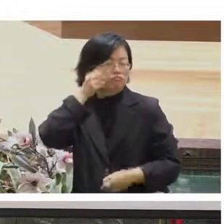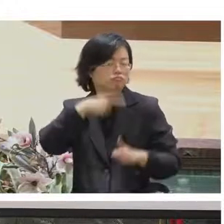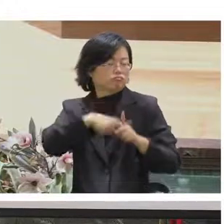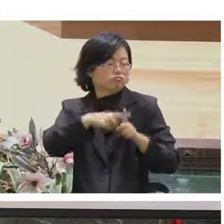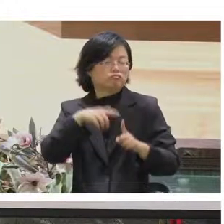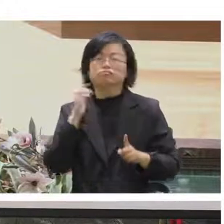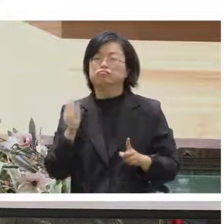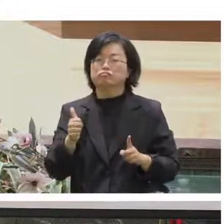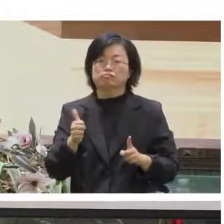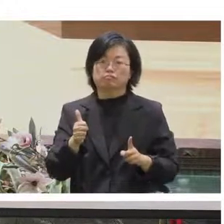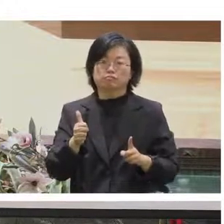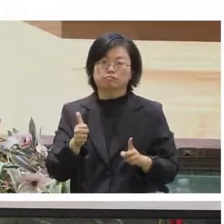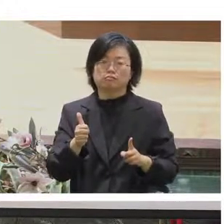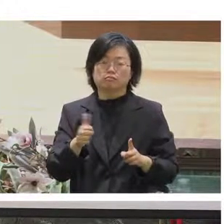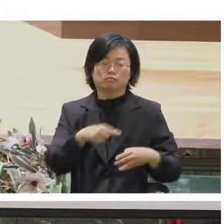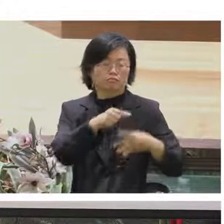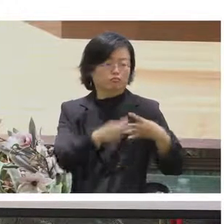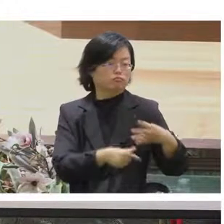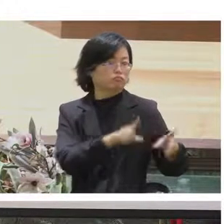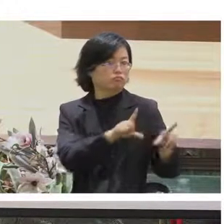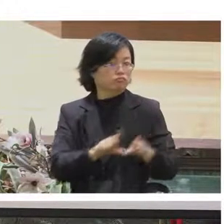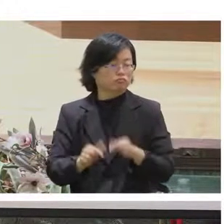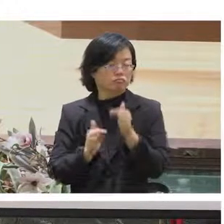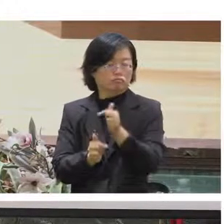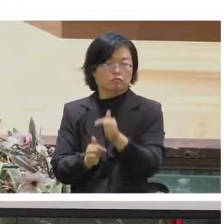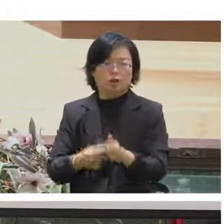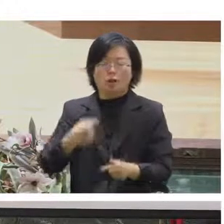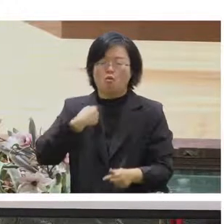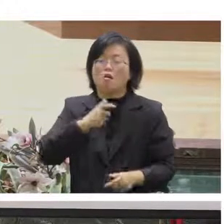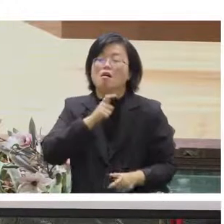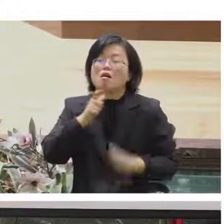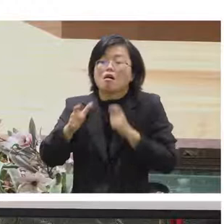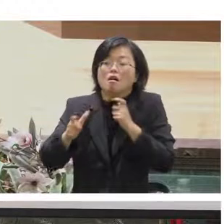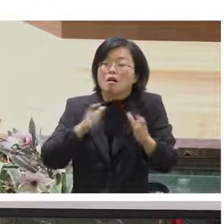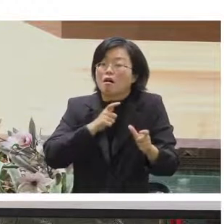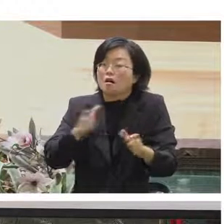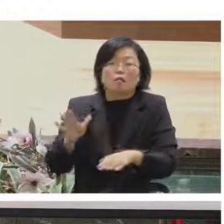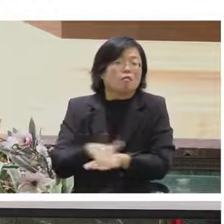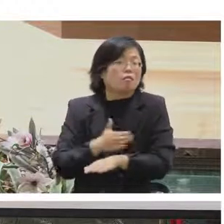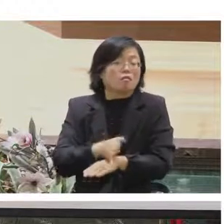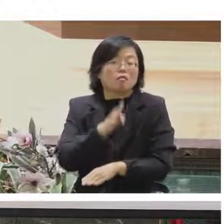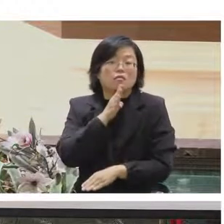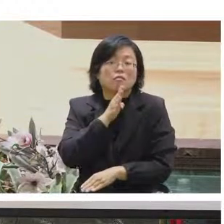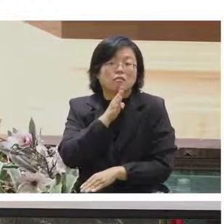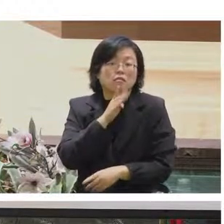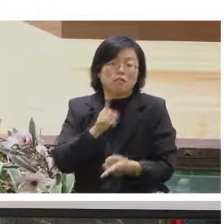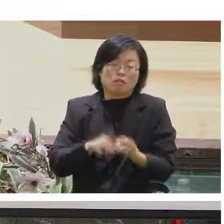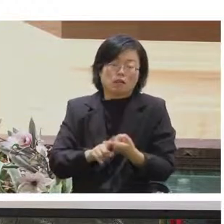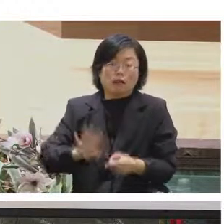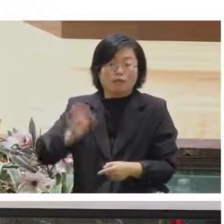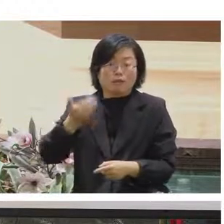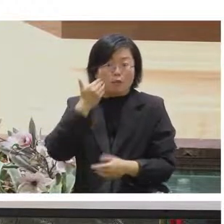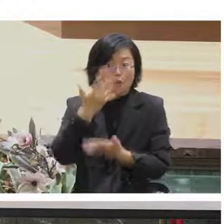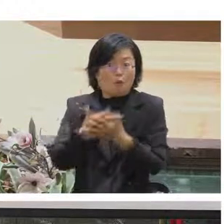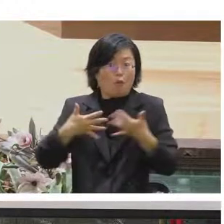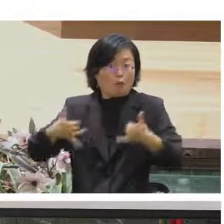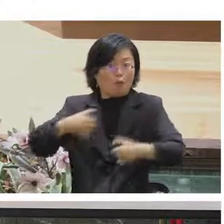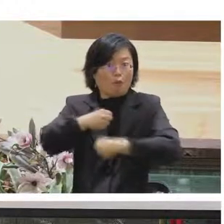規矩的觀眾我就會比較發出奇怪的聲音這樣子但是在線上活動的時候很有趣就是